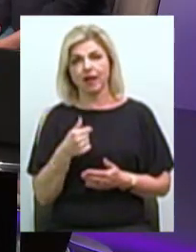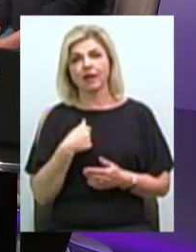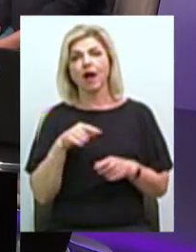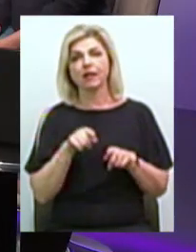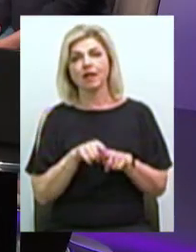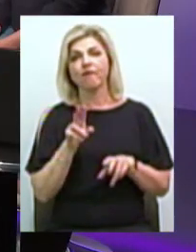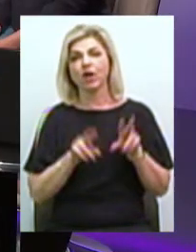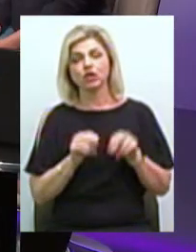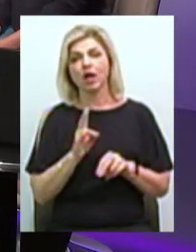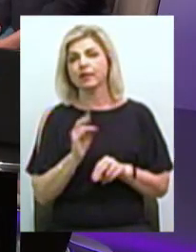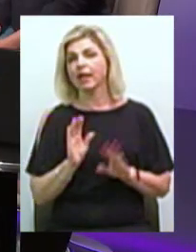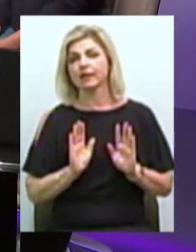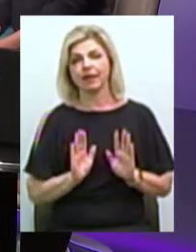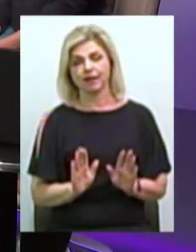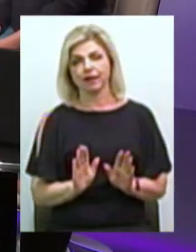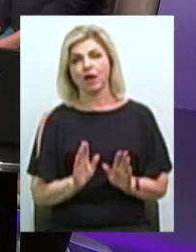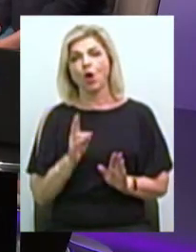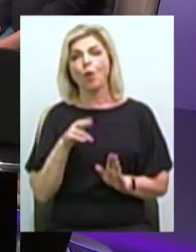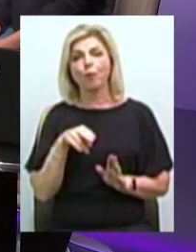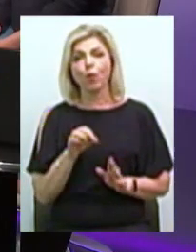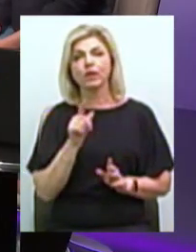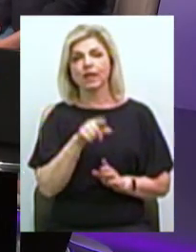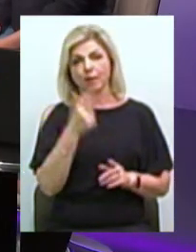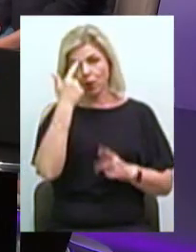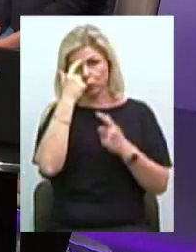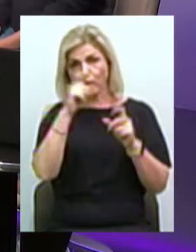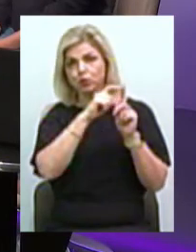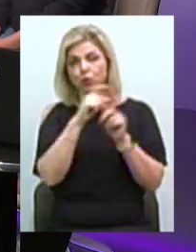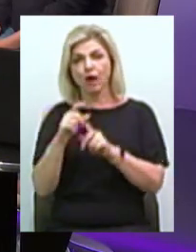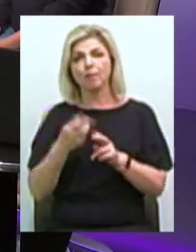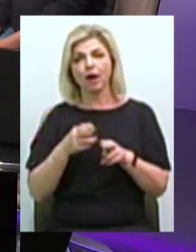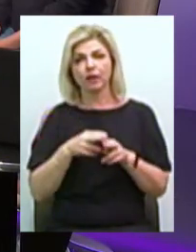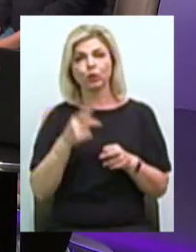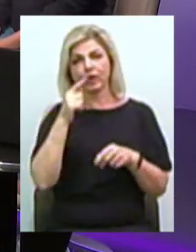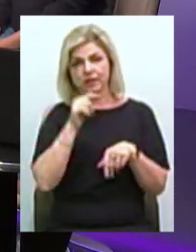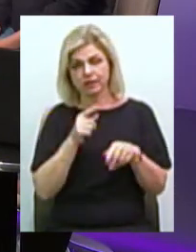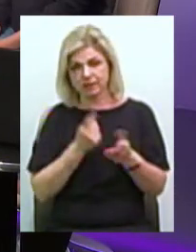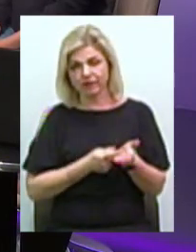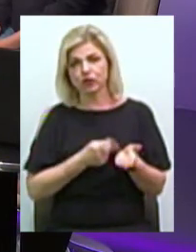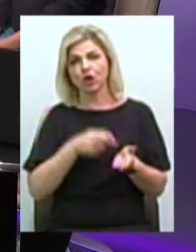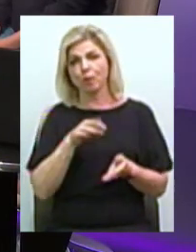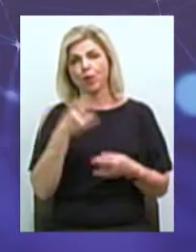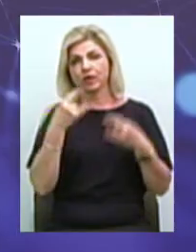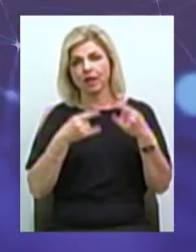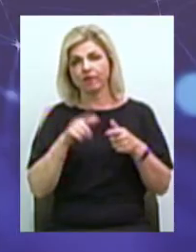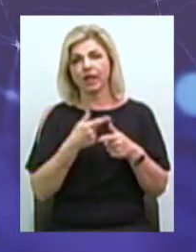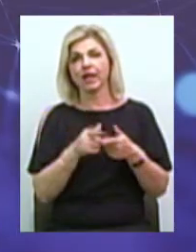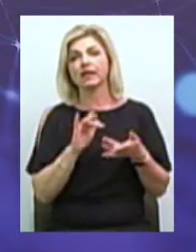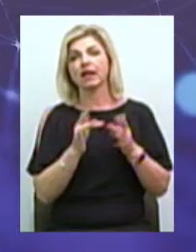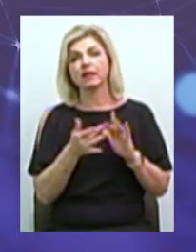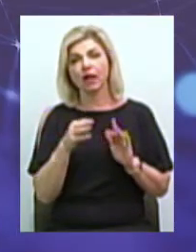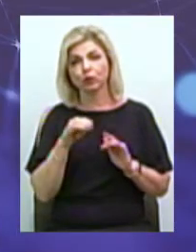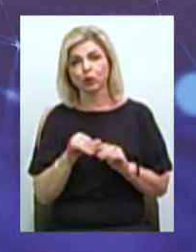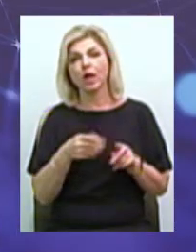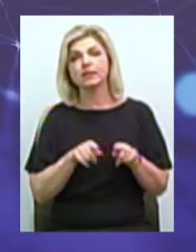вважаю не тільки по тим лозунгам, які свідчать по телевізору чи інтернету Це